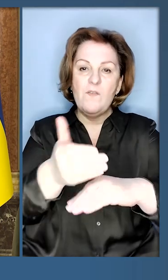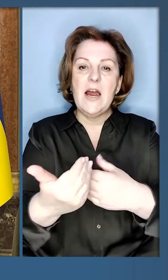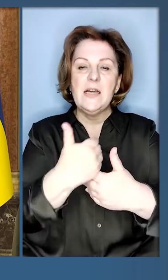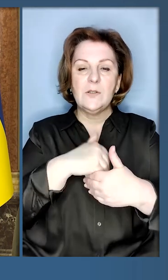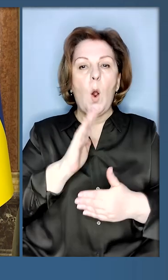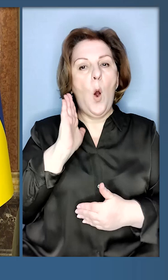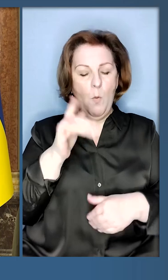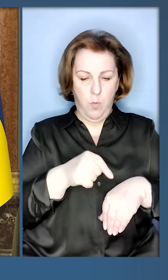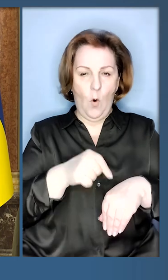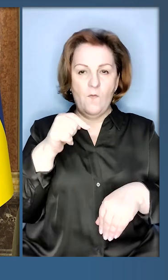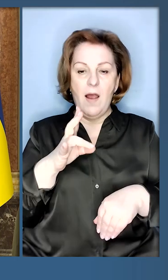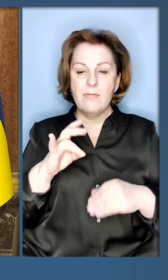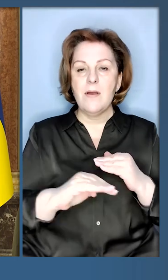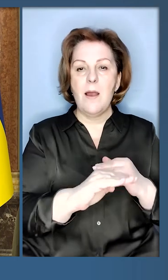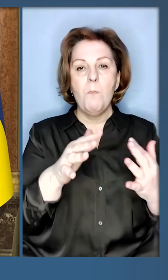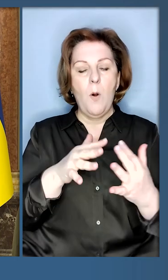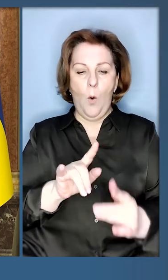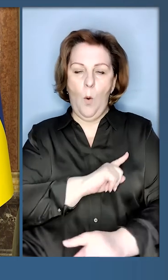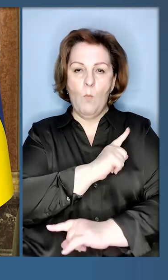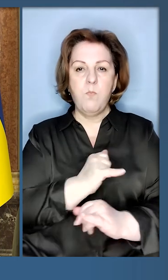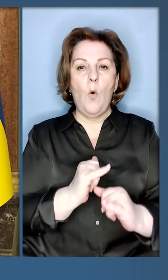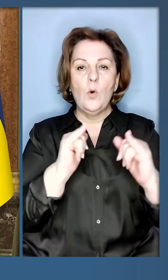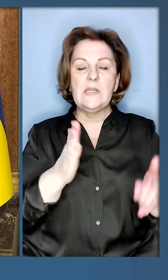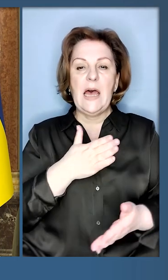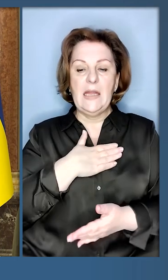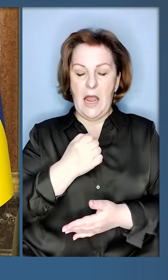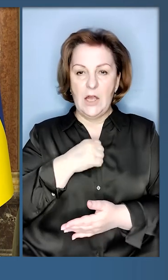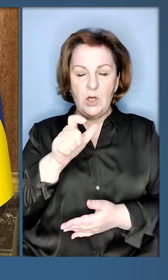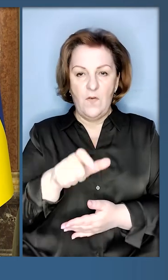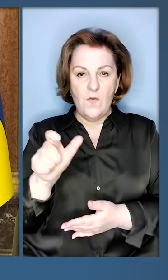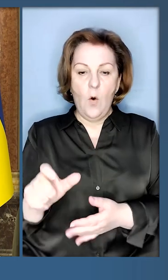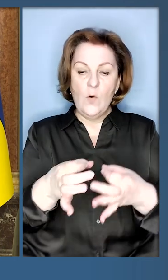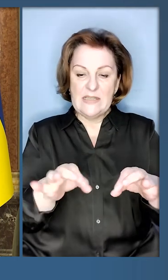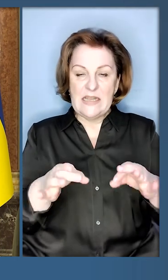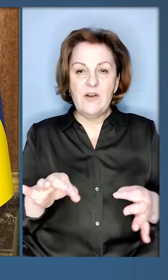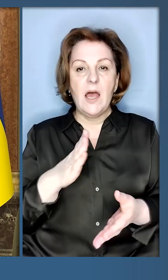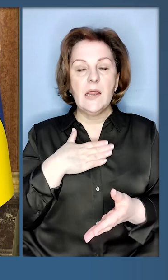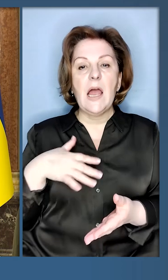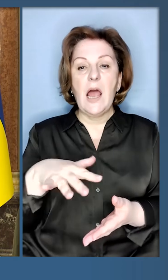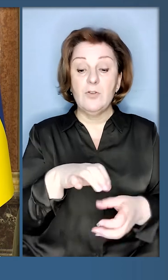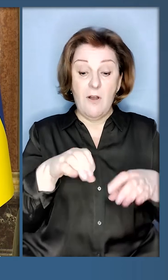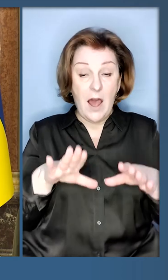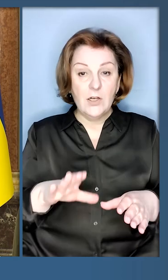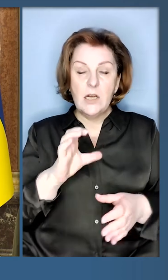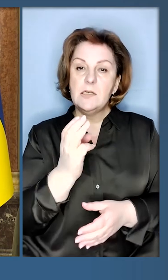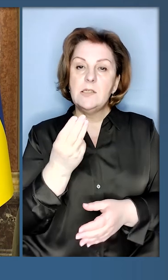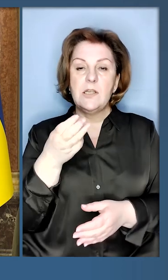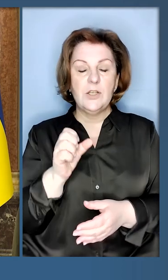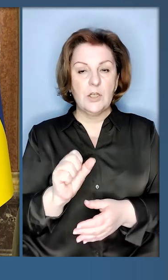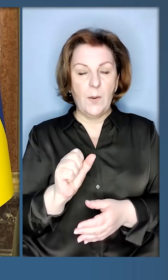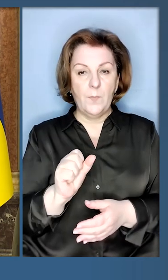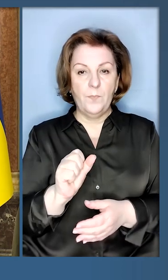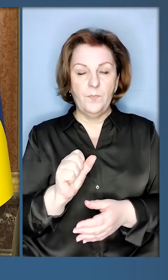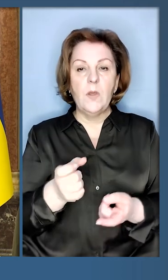на полі бою, у посиленні наших воїнів та у звільненні наших територій. Рішення Сполучених Штатів